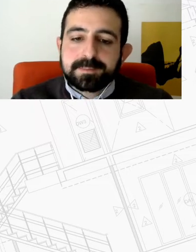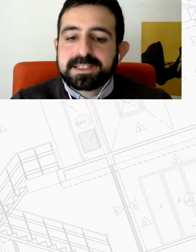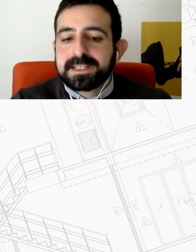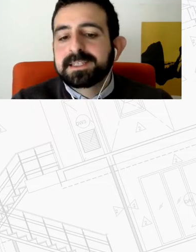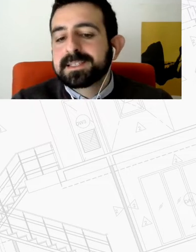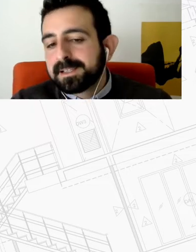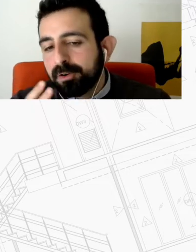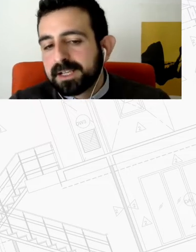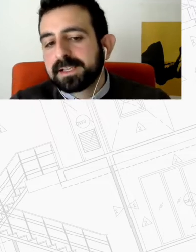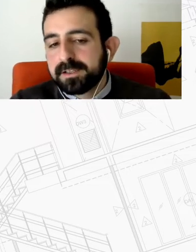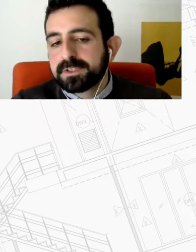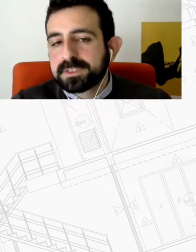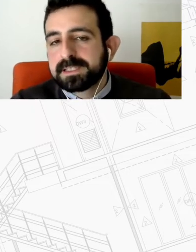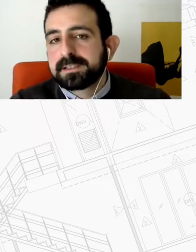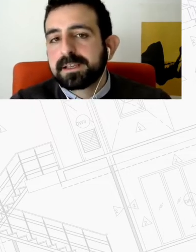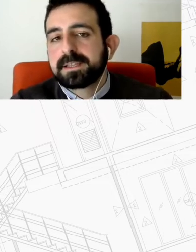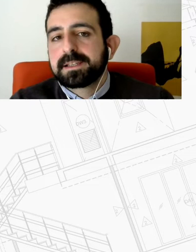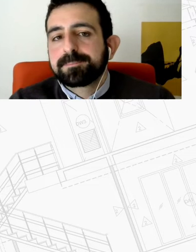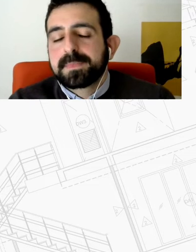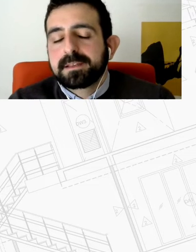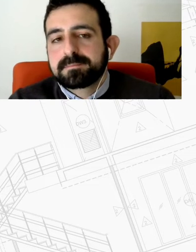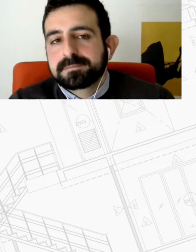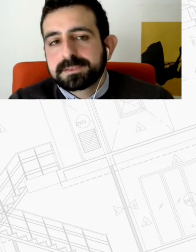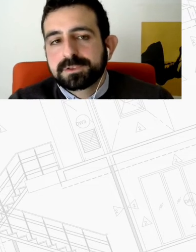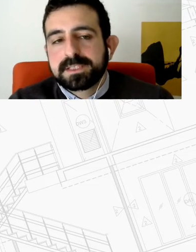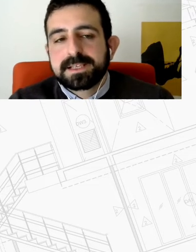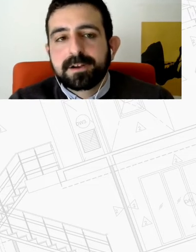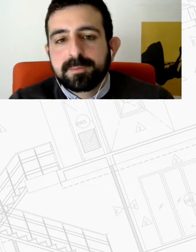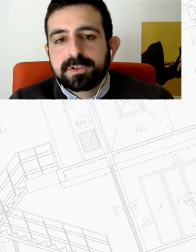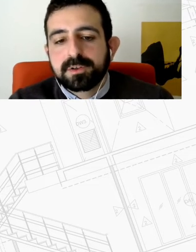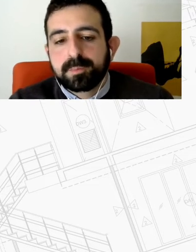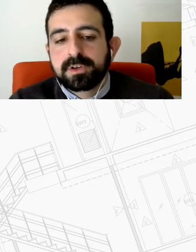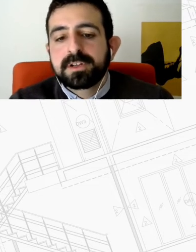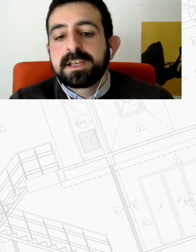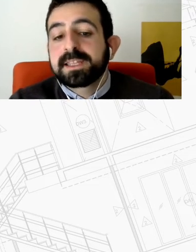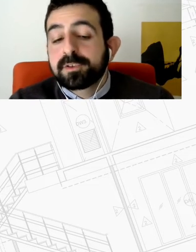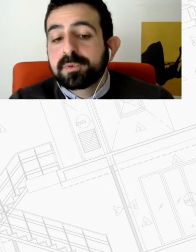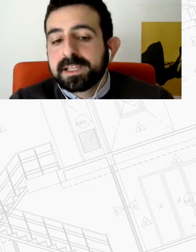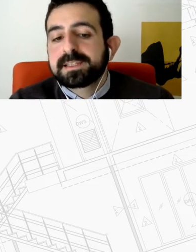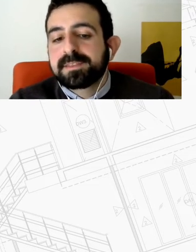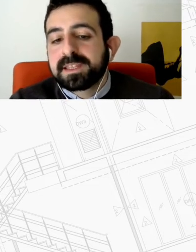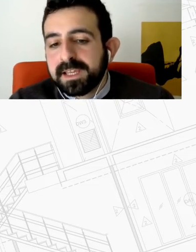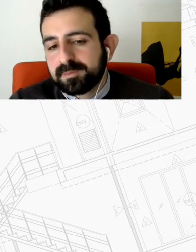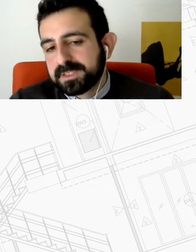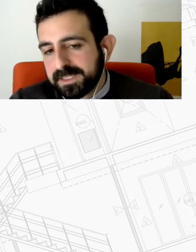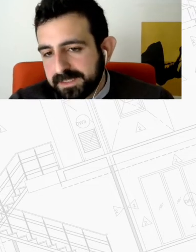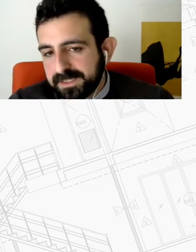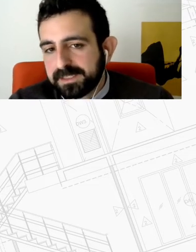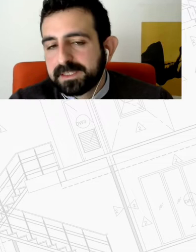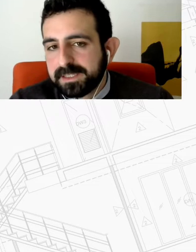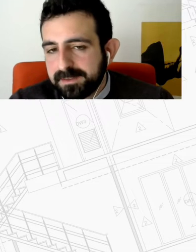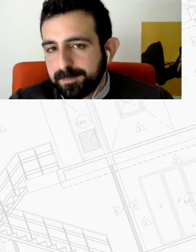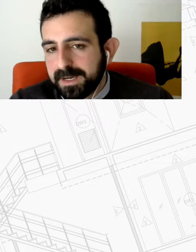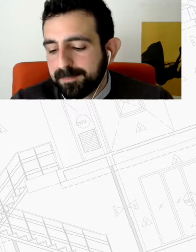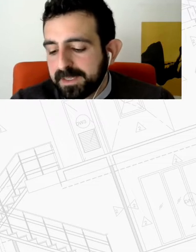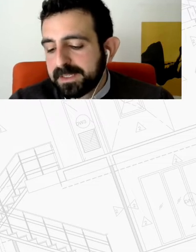αναπτυξιακής αλλά όλα καταλήγουν στην ενεργό εμπλοκή των πόλων για αυτό που λέγεται δικαίωμα στην κατοικία